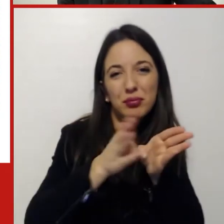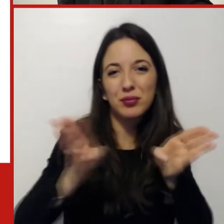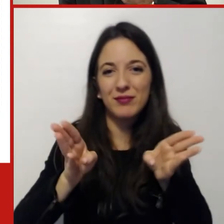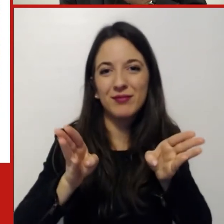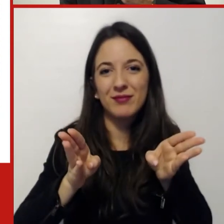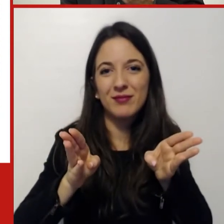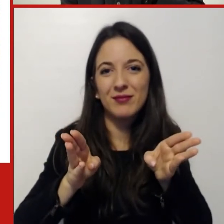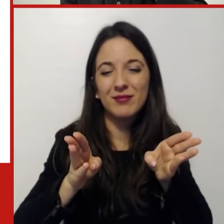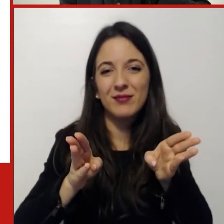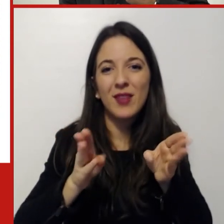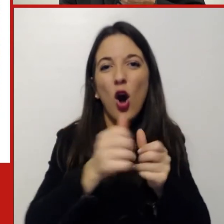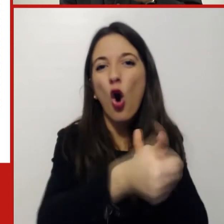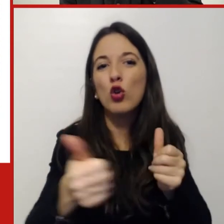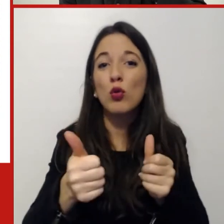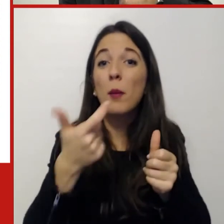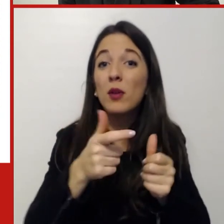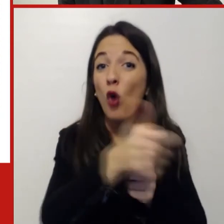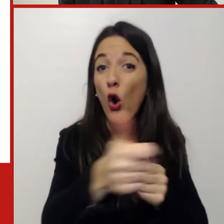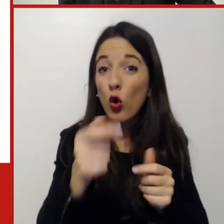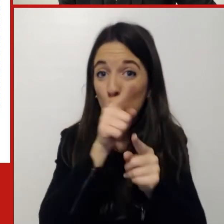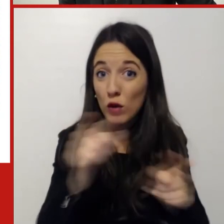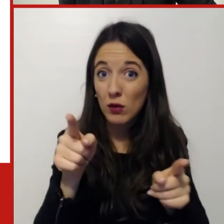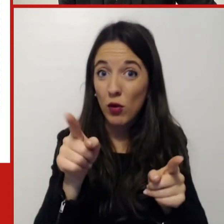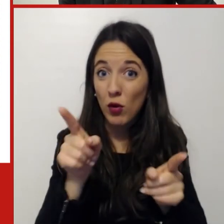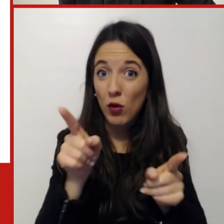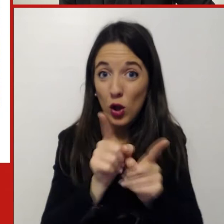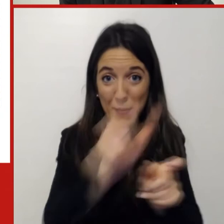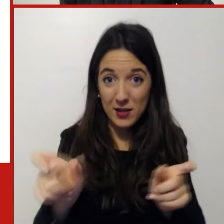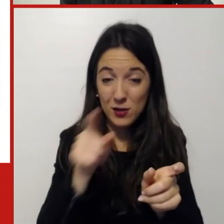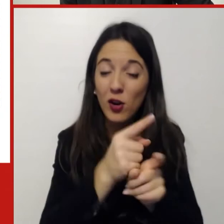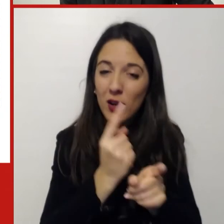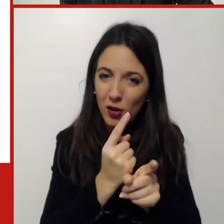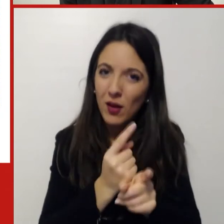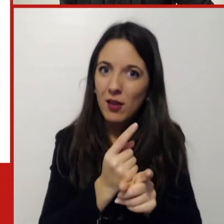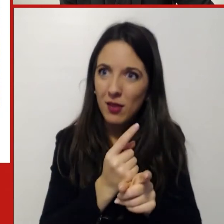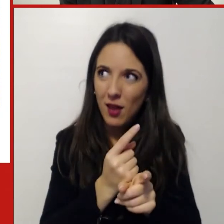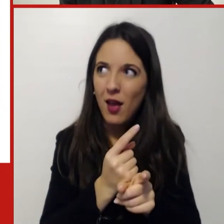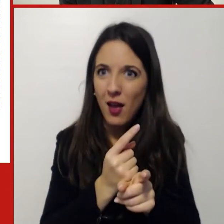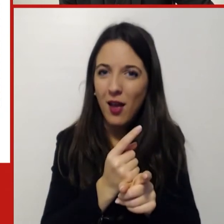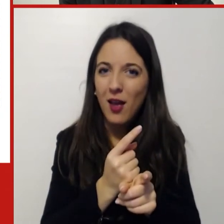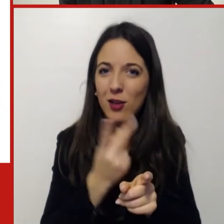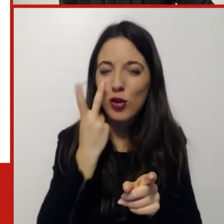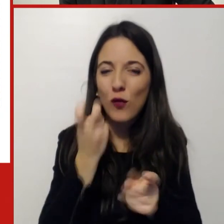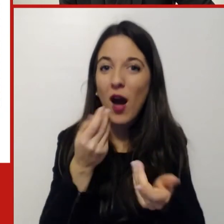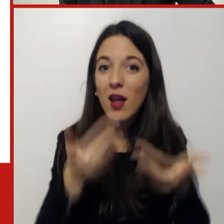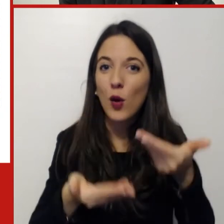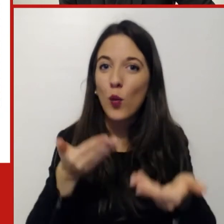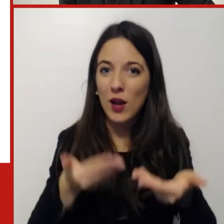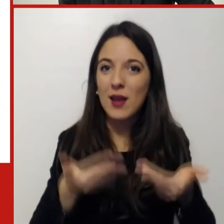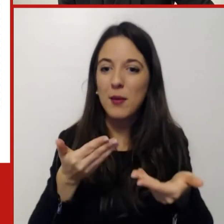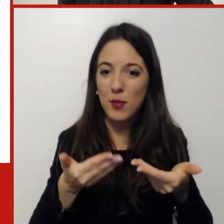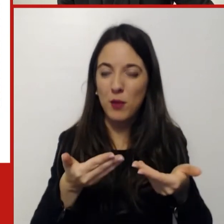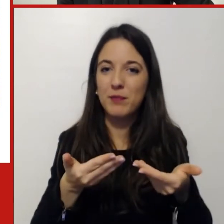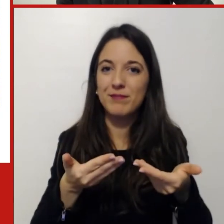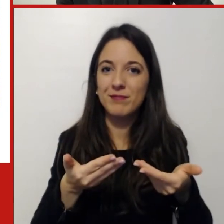esserlo come individui, come persone, come professionisti perché dovete trovare un equilibrio che vi